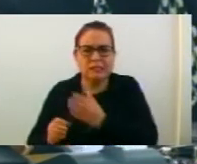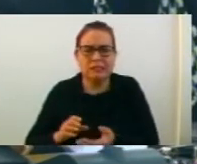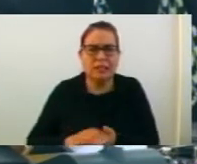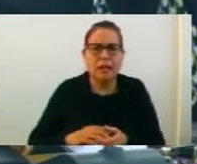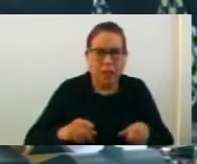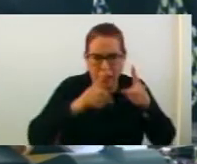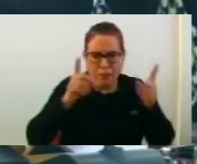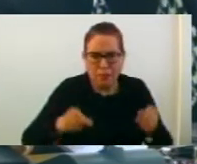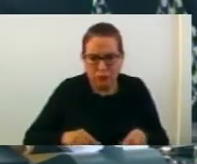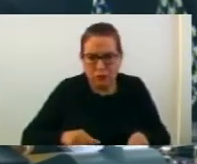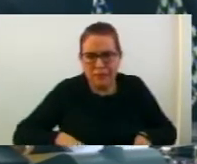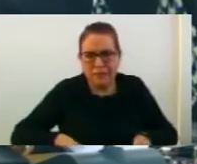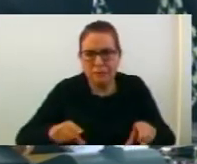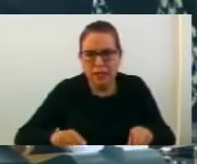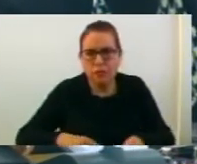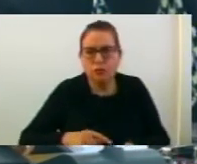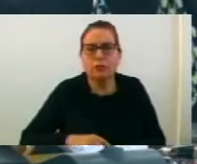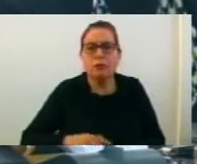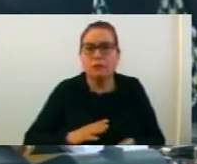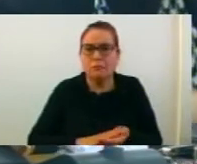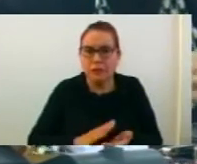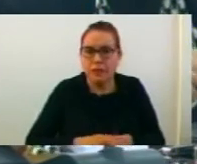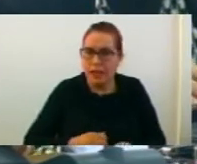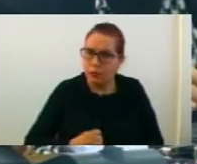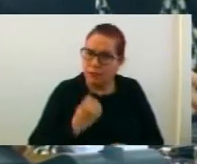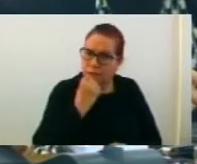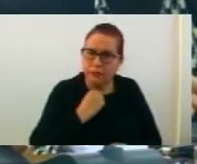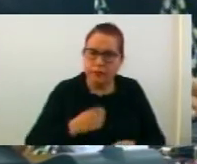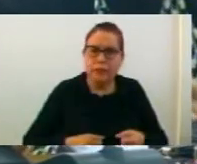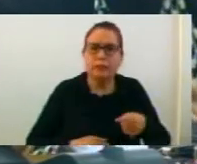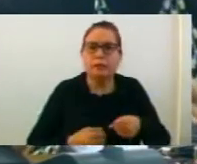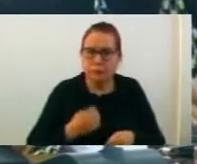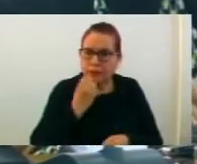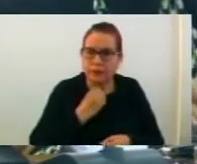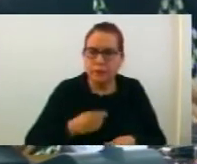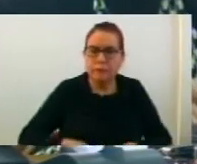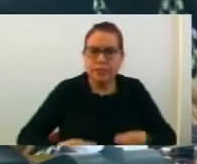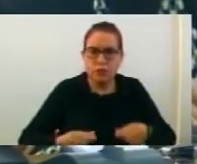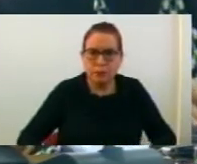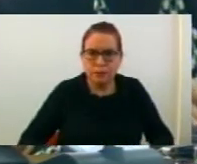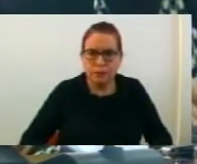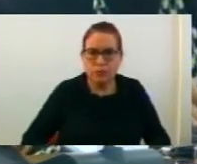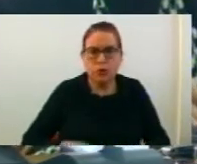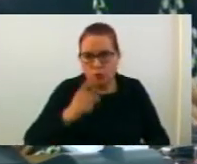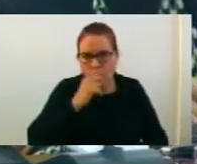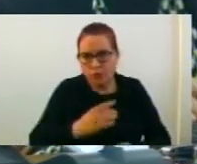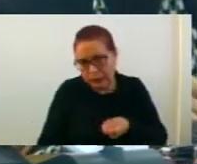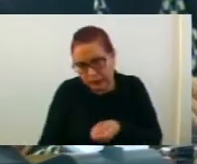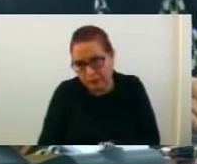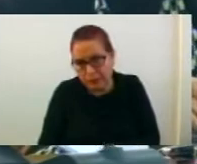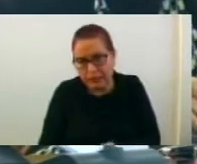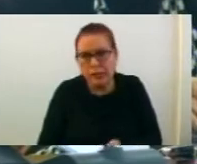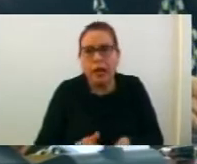37, 40 и 41 во Катастраска Община Струмица, како и за реализација на